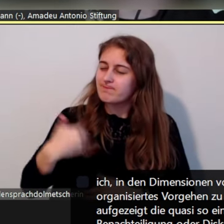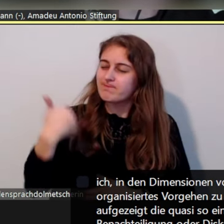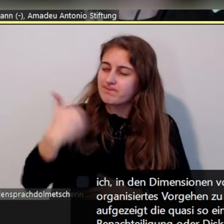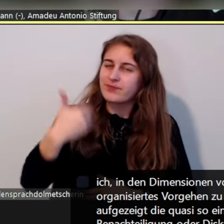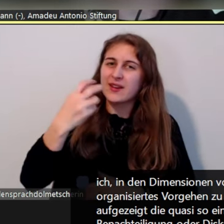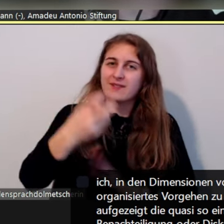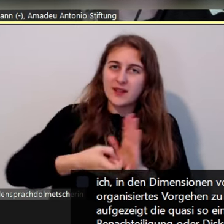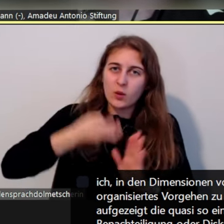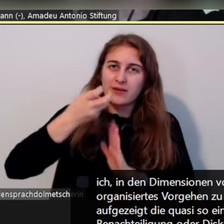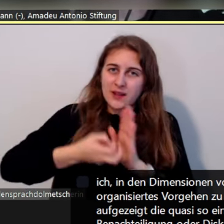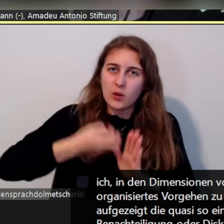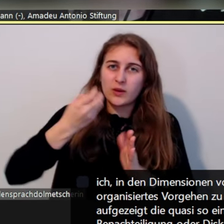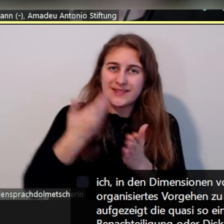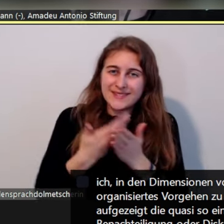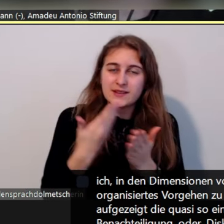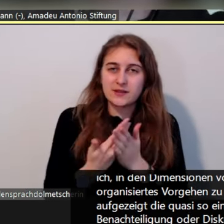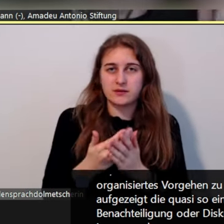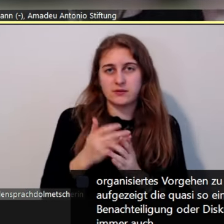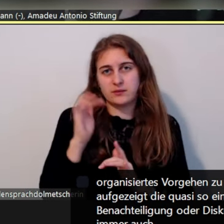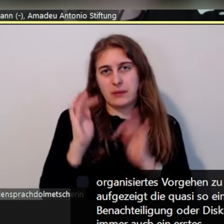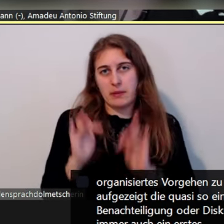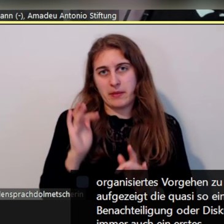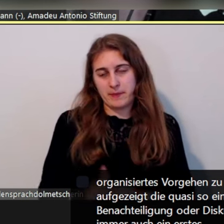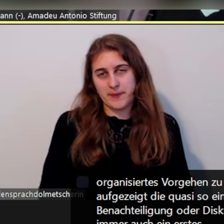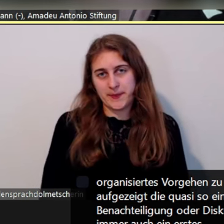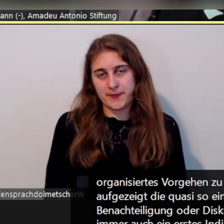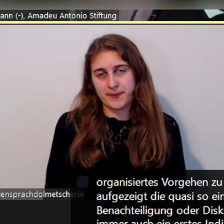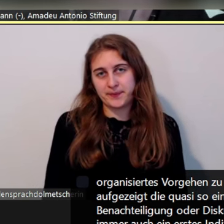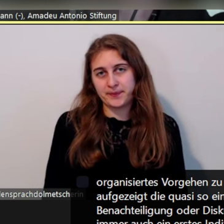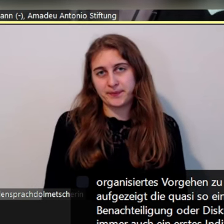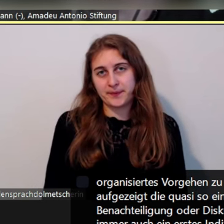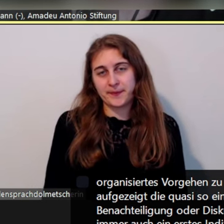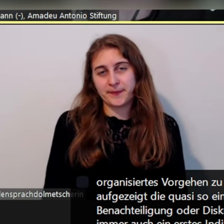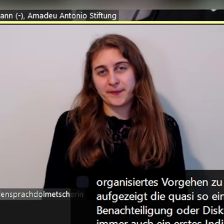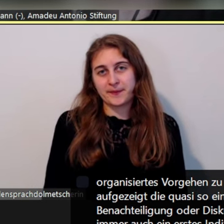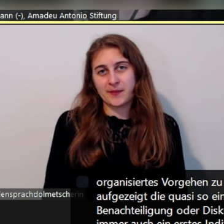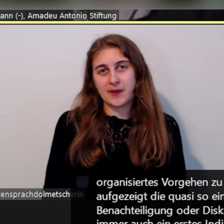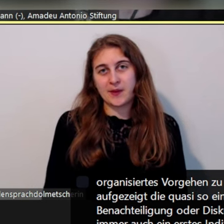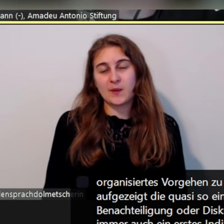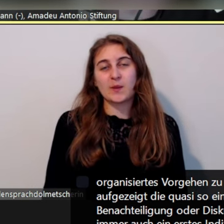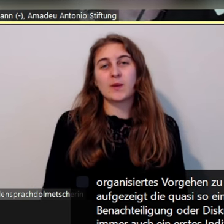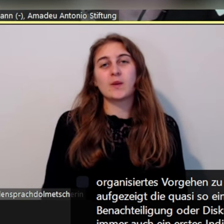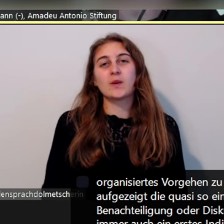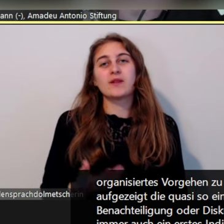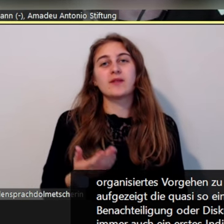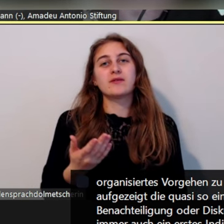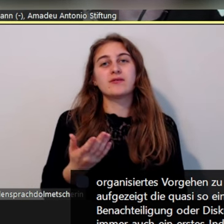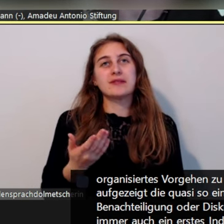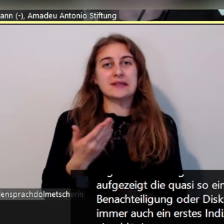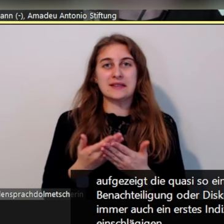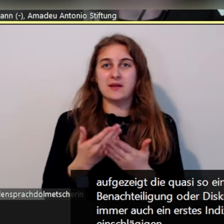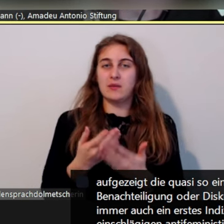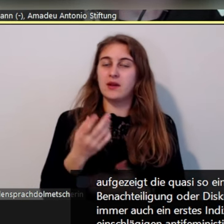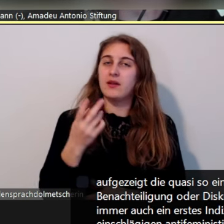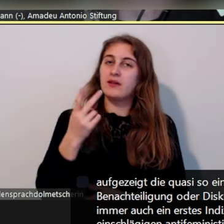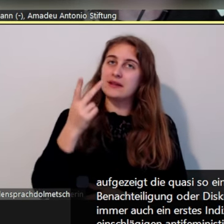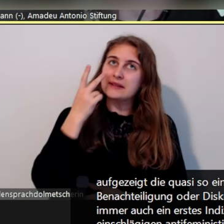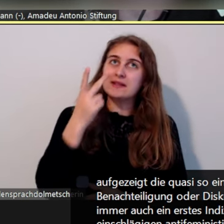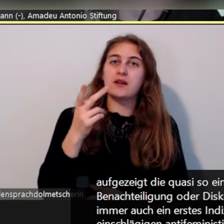was immer auch ein erstes Indiz sozusagen ist, sind die Bezüge zu so einschlägigen antifeministischen